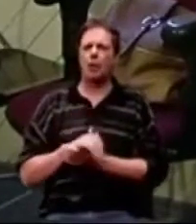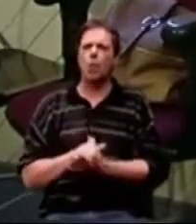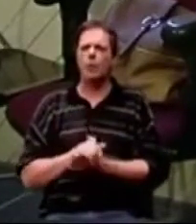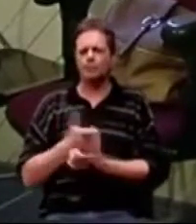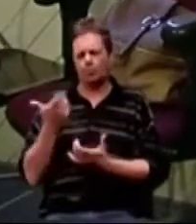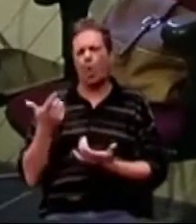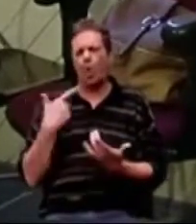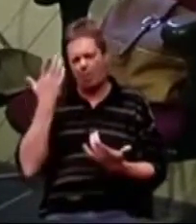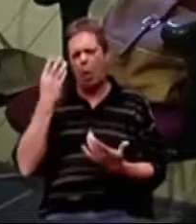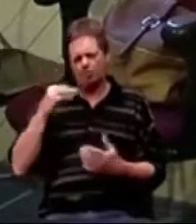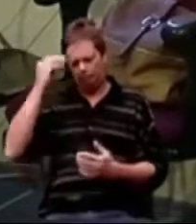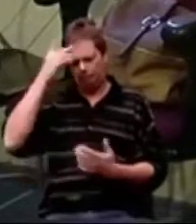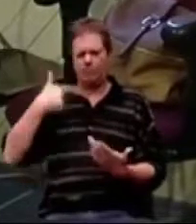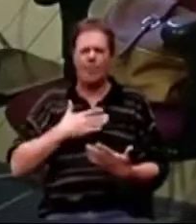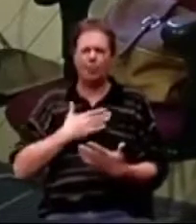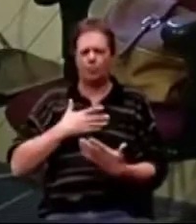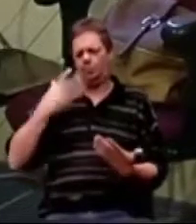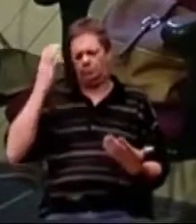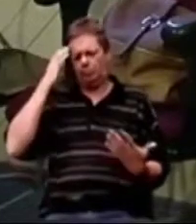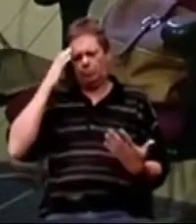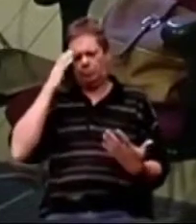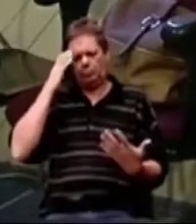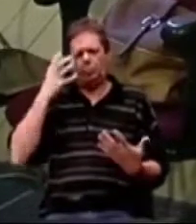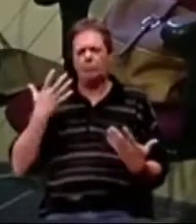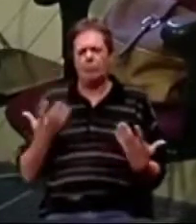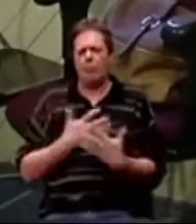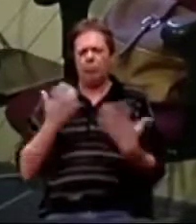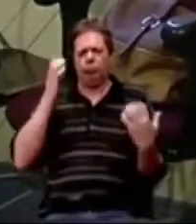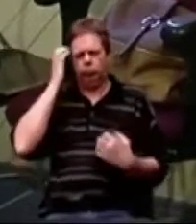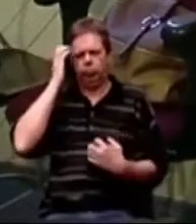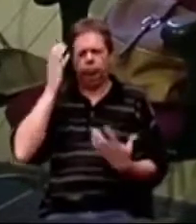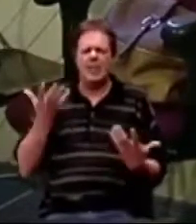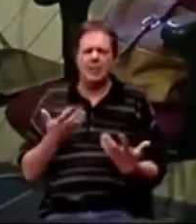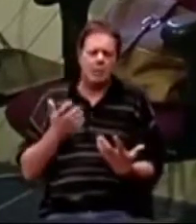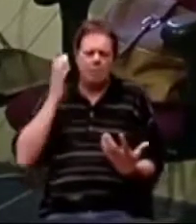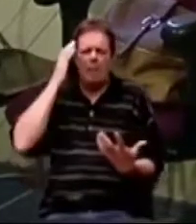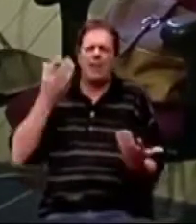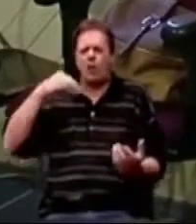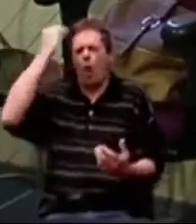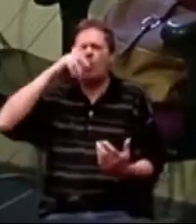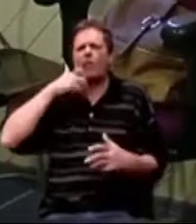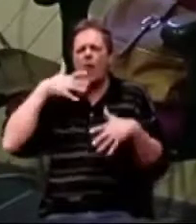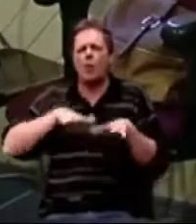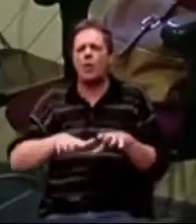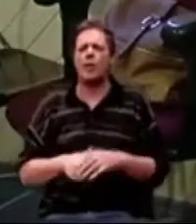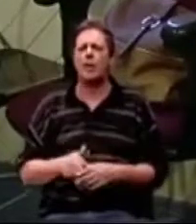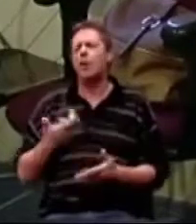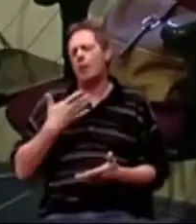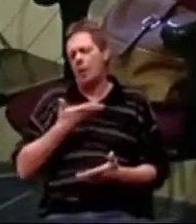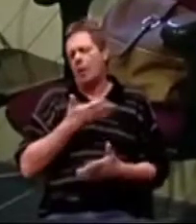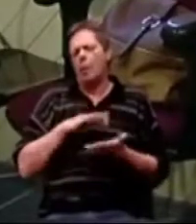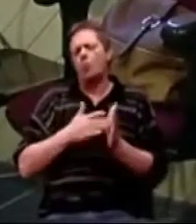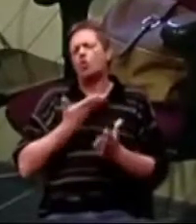naš znanstvenik i gospodin, vrlo pametni, obrazovani, on je dobio Alzheimer.